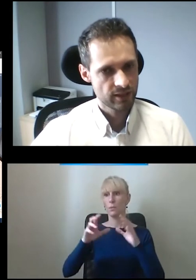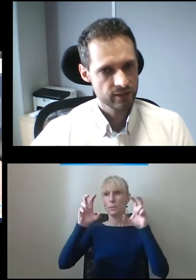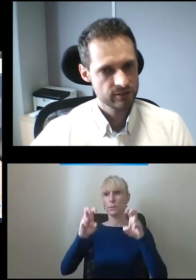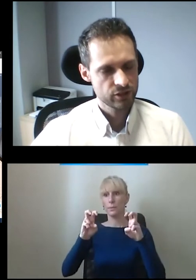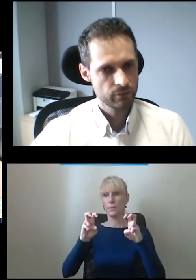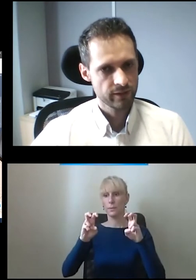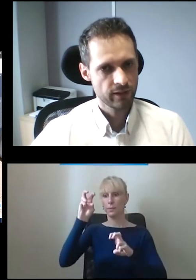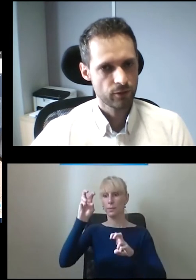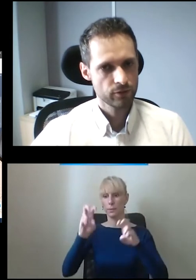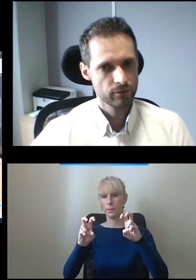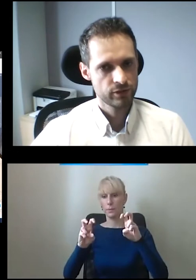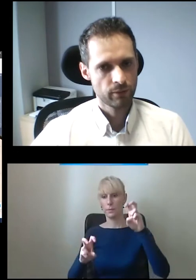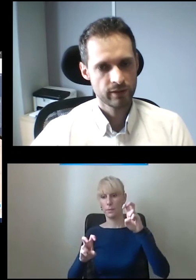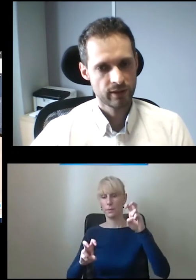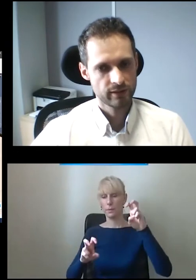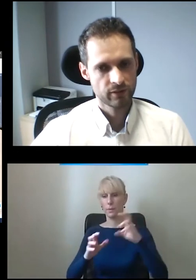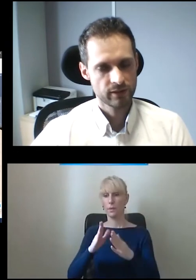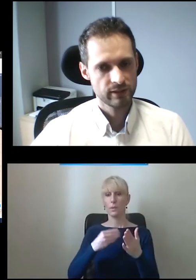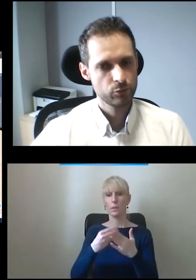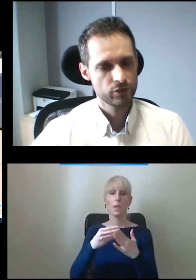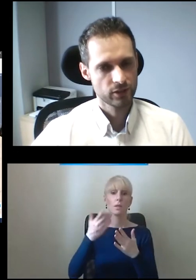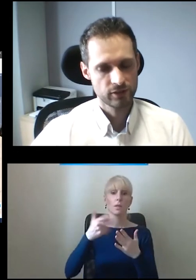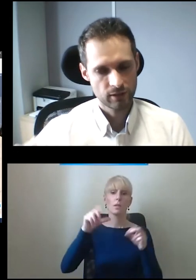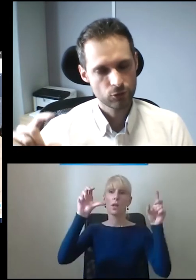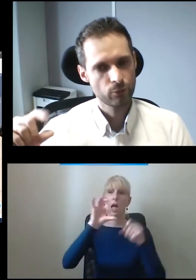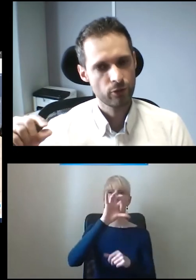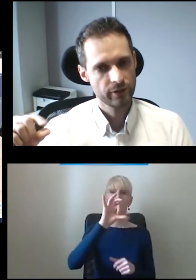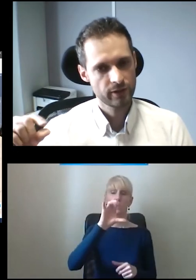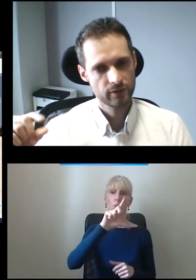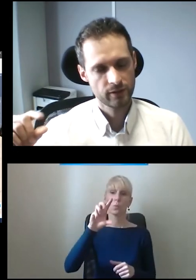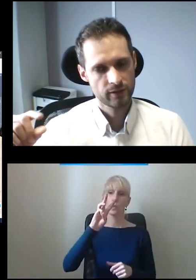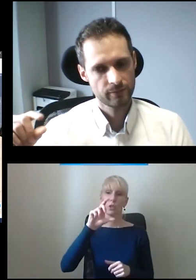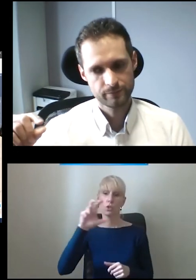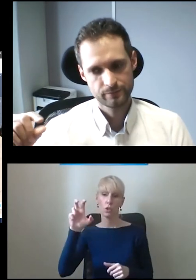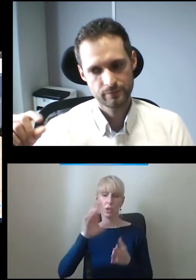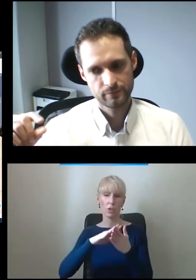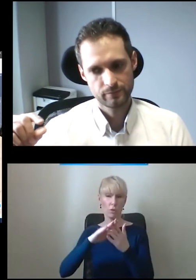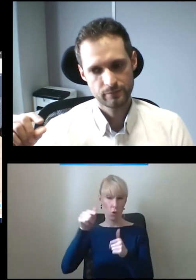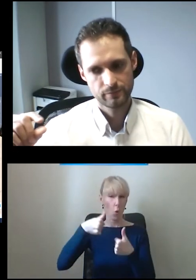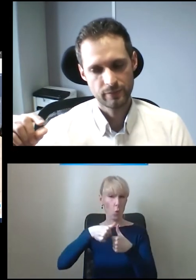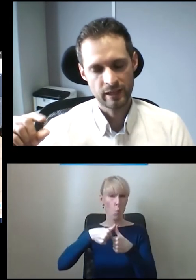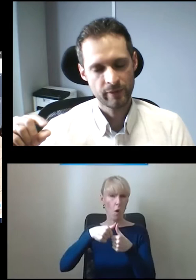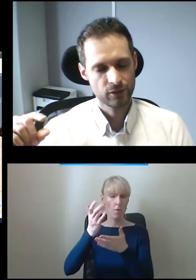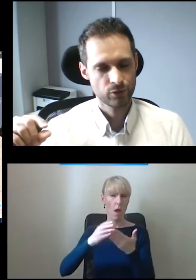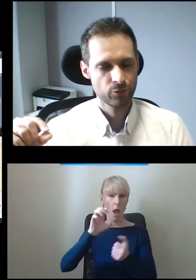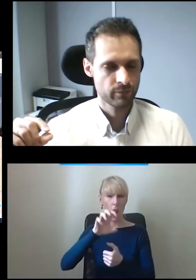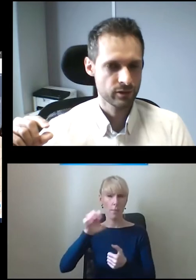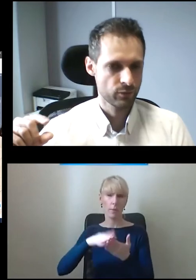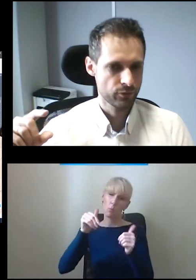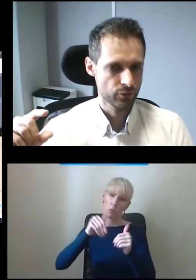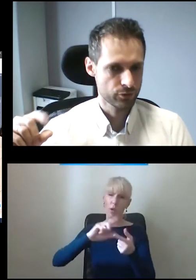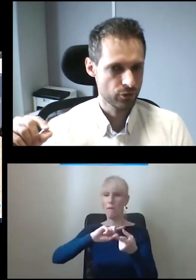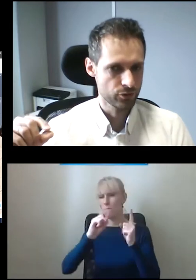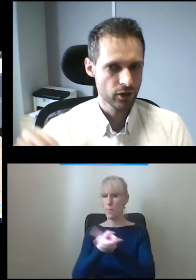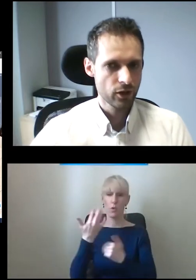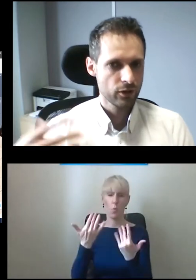właśnie zatrzymywania, on działa na tzw. tape switchach, czyli takich gumowych elementach, które można bardzo